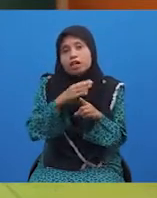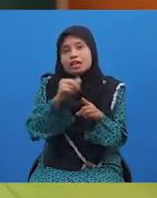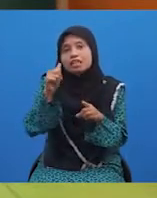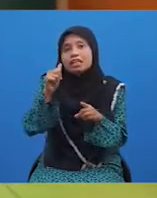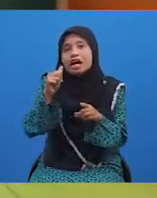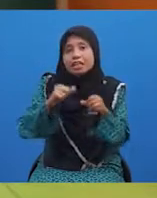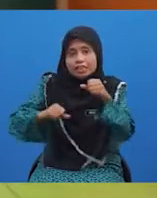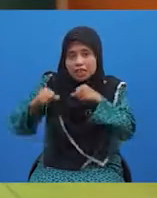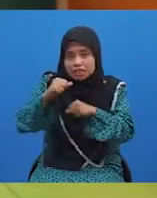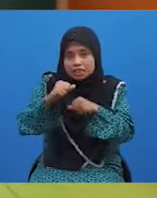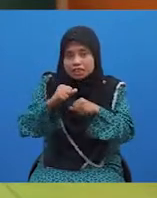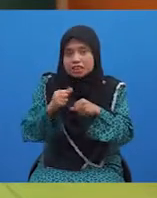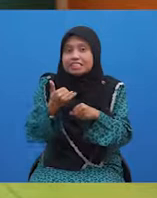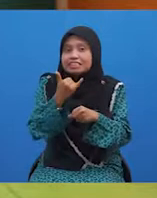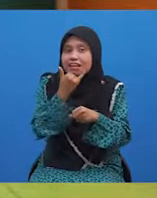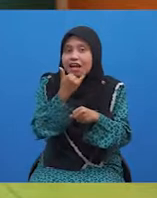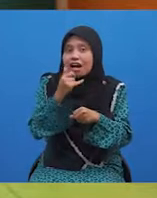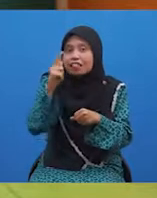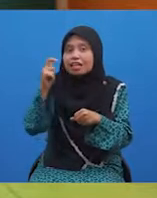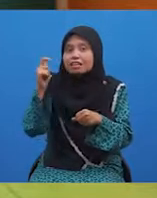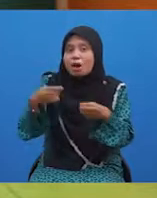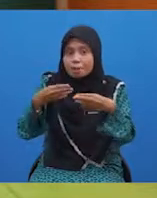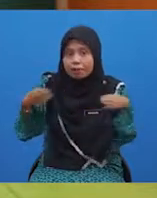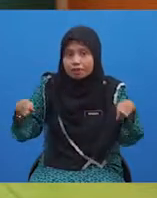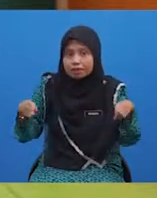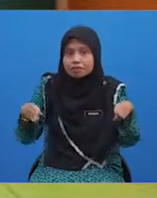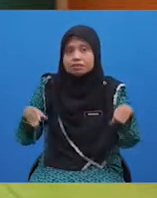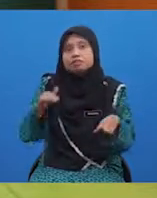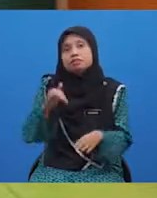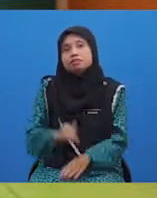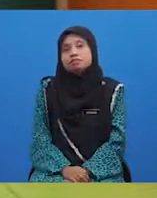kesalahan tata bahasa yang sering ditanya dalam peperiksaan.